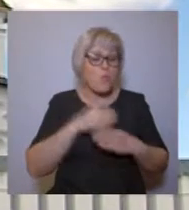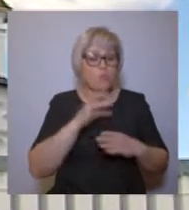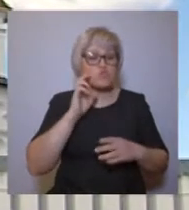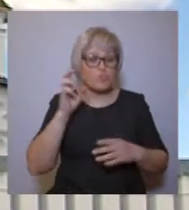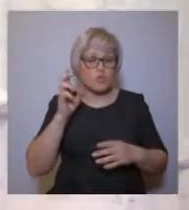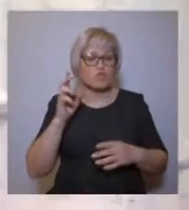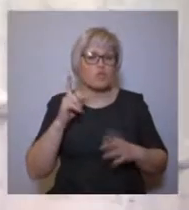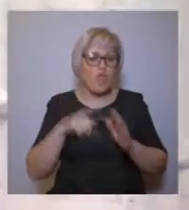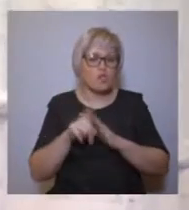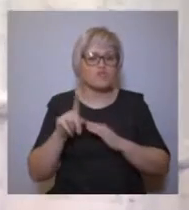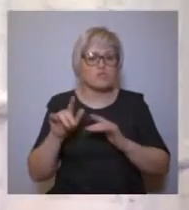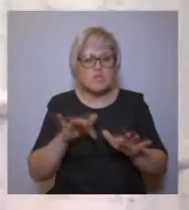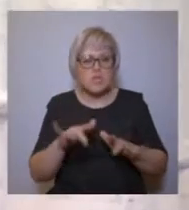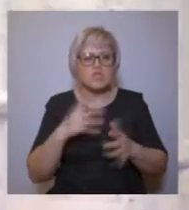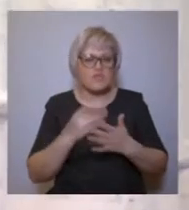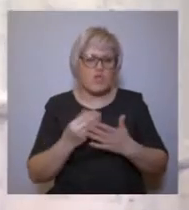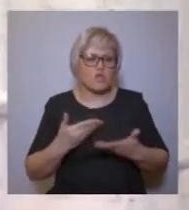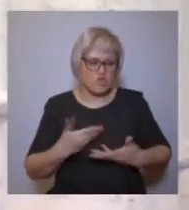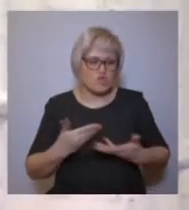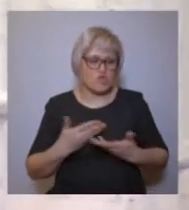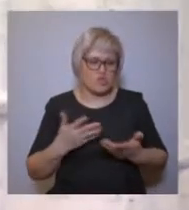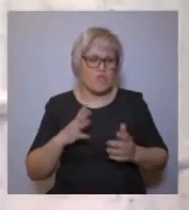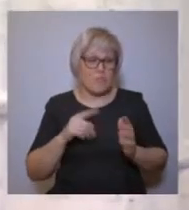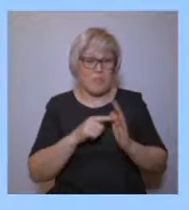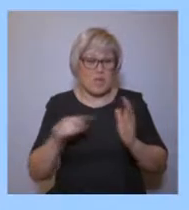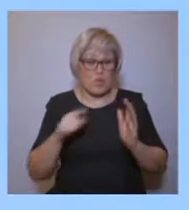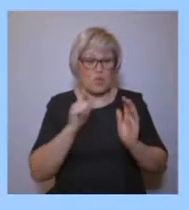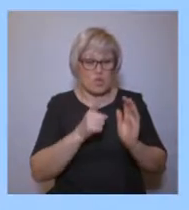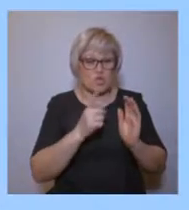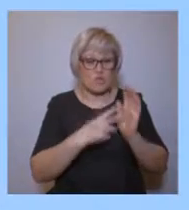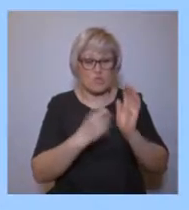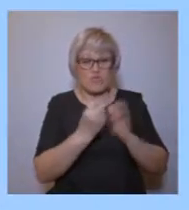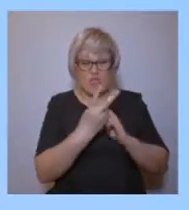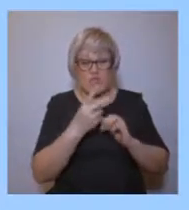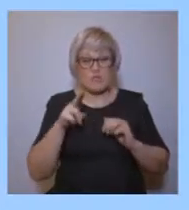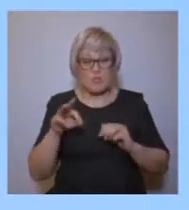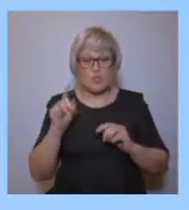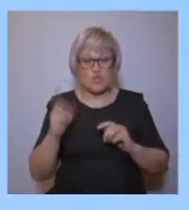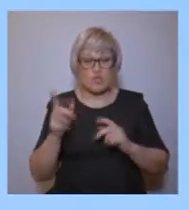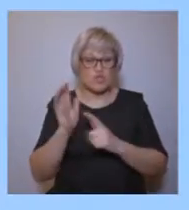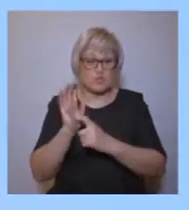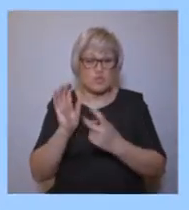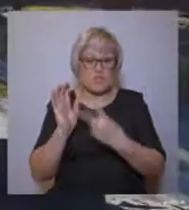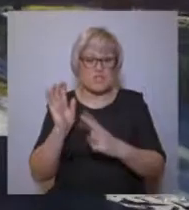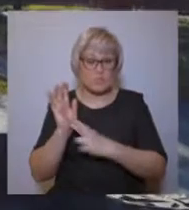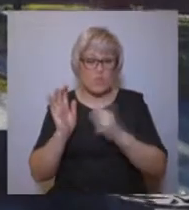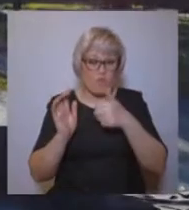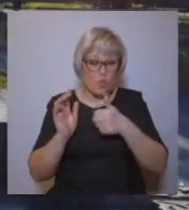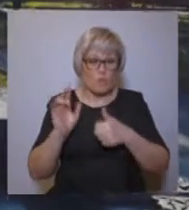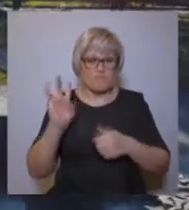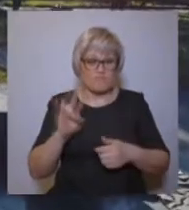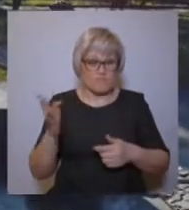не напрасны, и с помощью Божьей он совершил дело своей жизни. Несмотря на непростые отношения с властями, которые зачастую